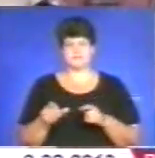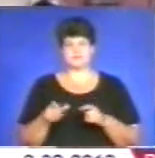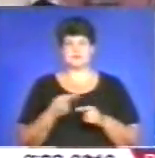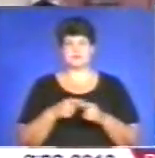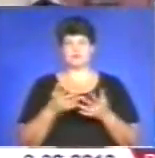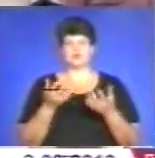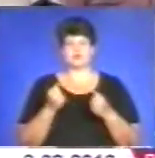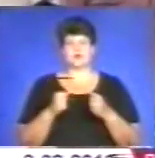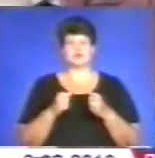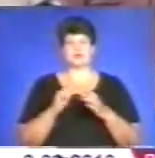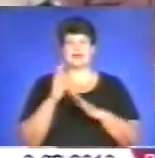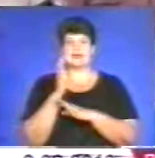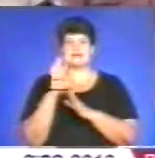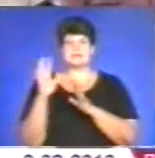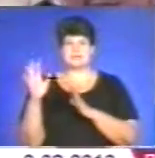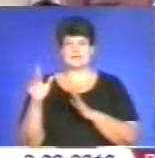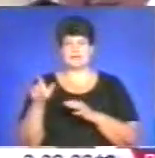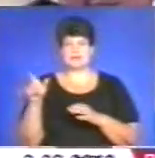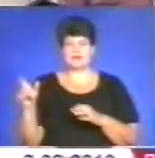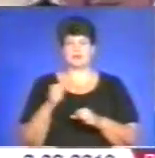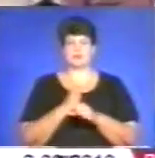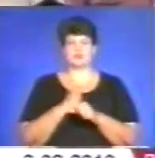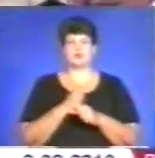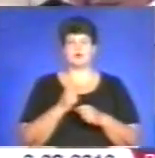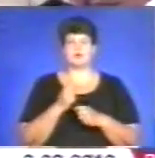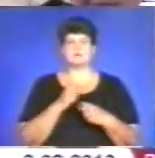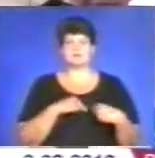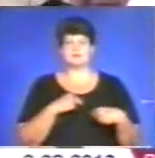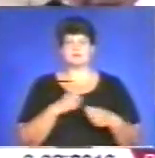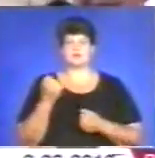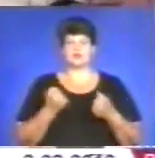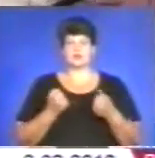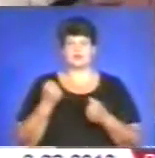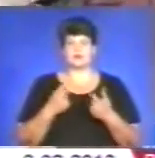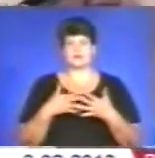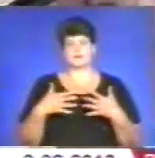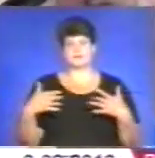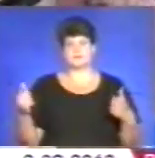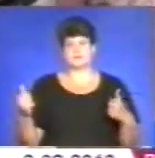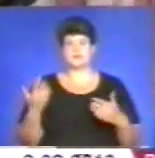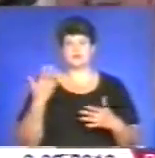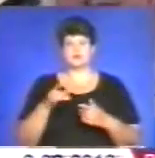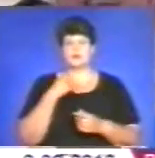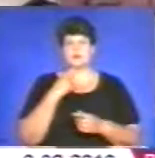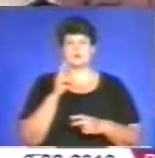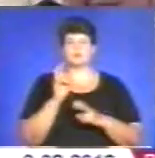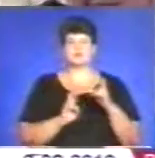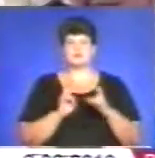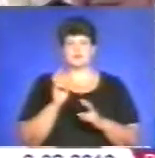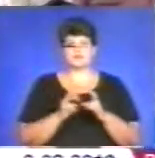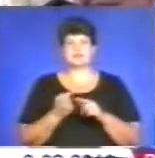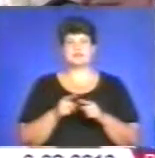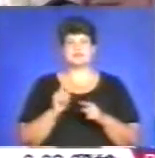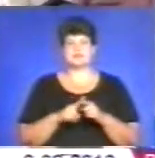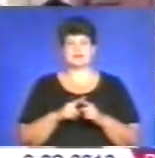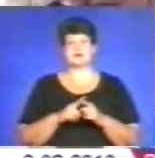лісники, працівники, шофери і задіяну масу людей. Якщо говорити про завод, це завод дає